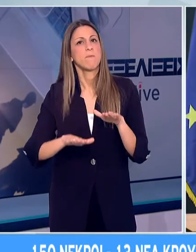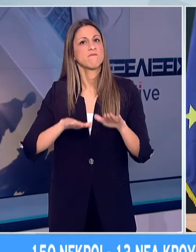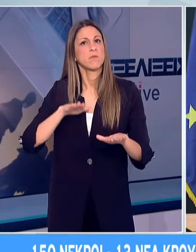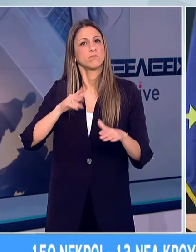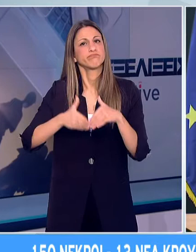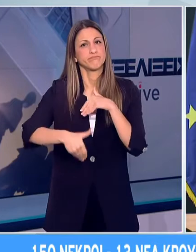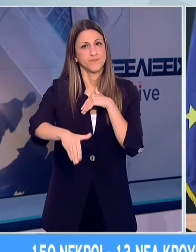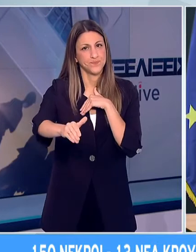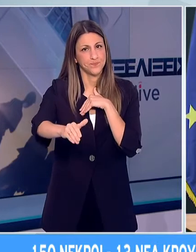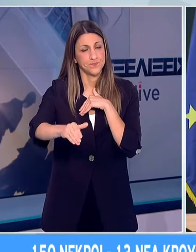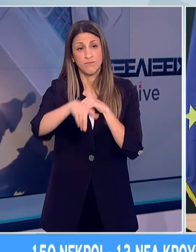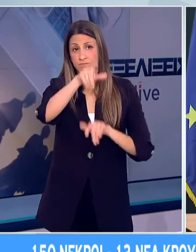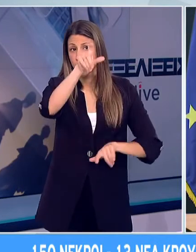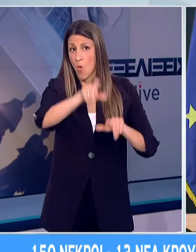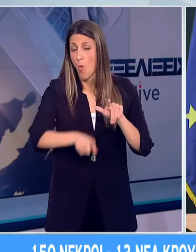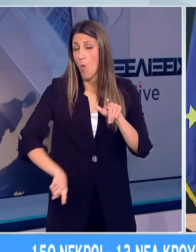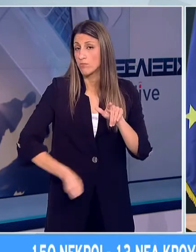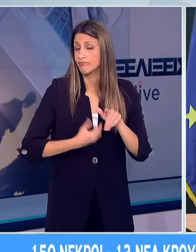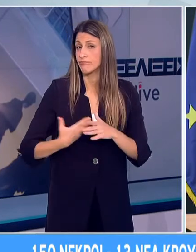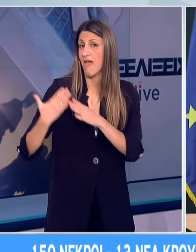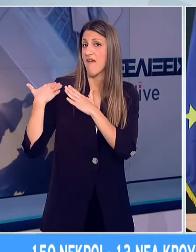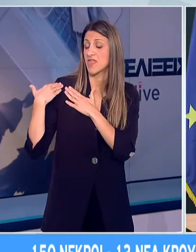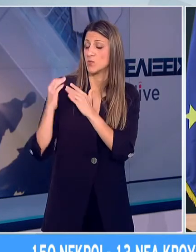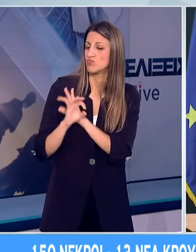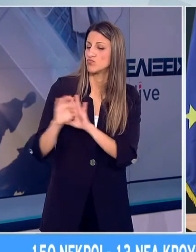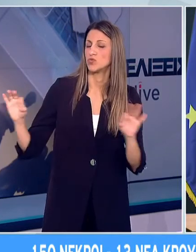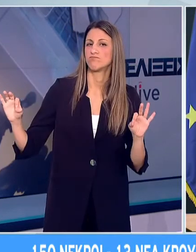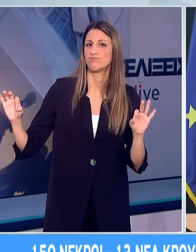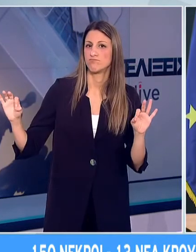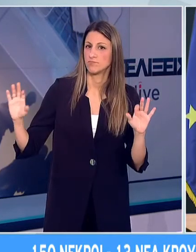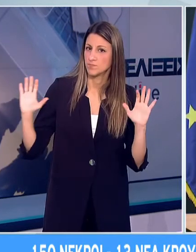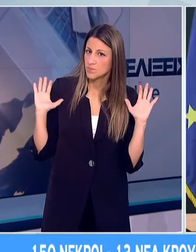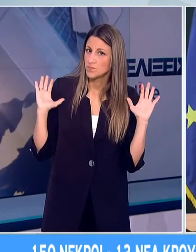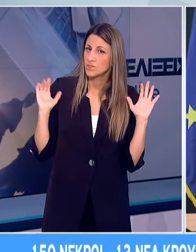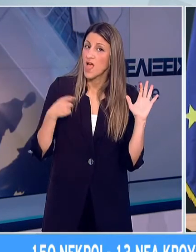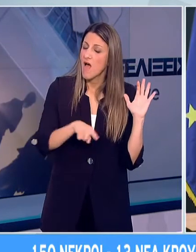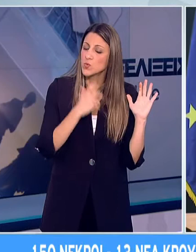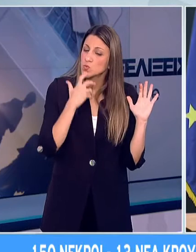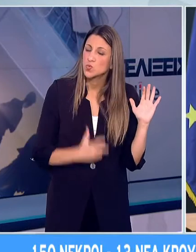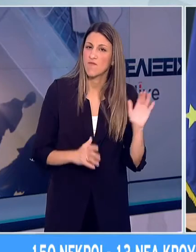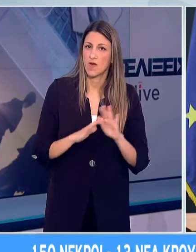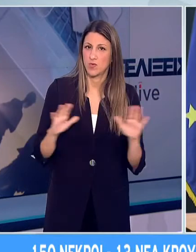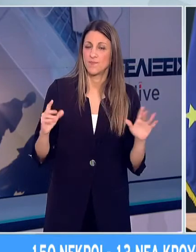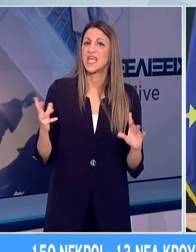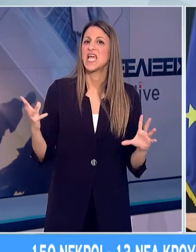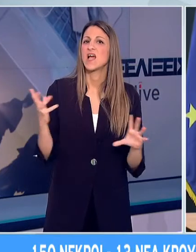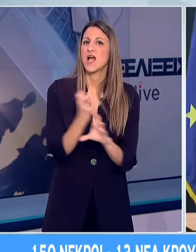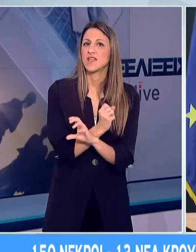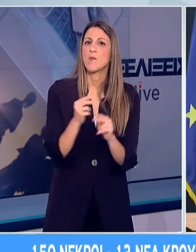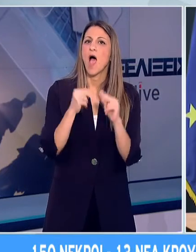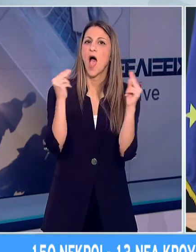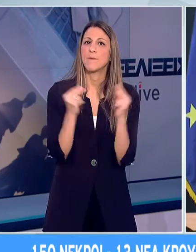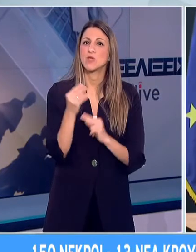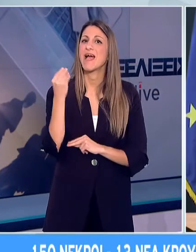κοινωνία επιδεικνύει αξιέπαινη υπευθυνότητα και αντιμετωπίζει την πρωτόγνωρη συγκυρία με μοναδική σοβαρότητα, επιτυχάνοντας ένα καλό